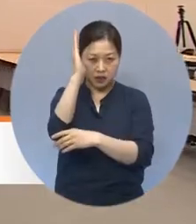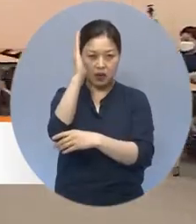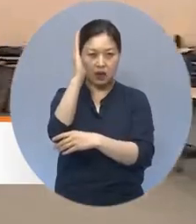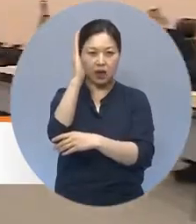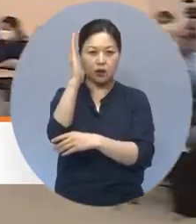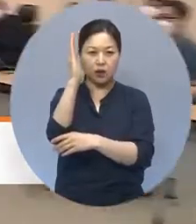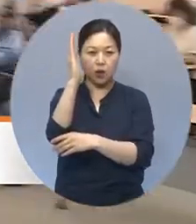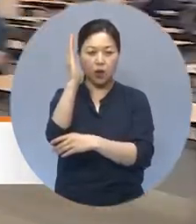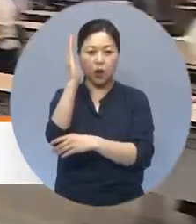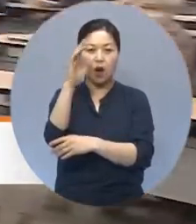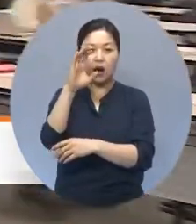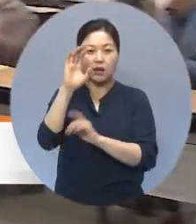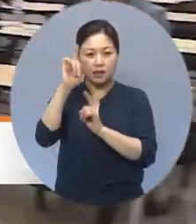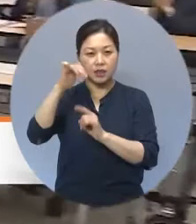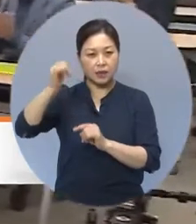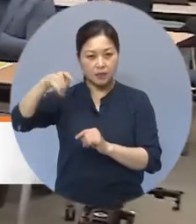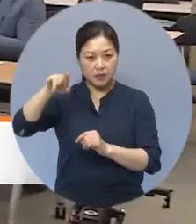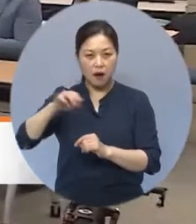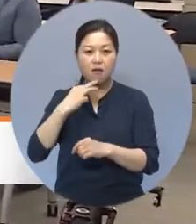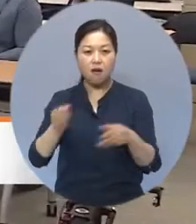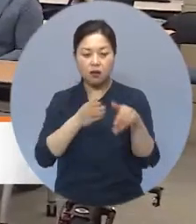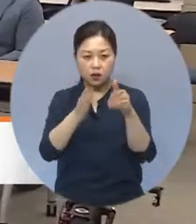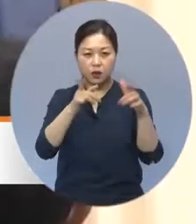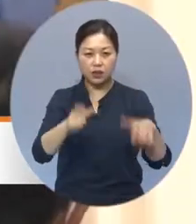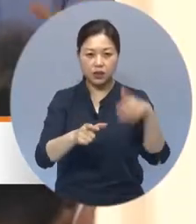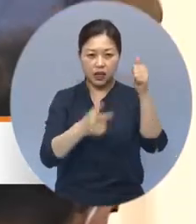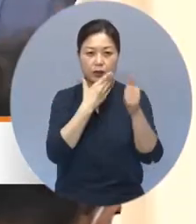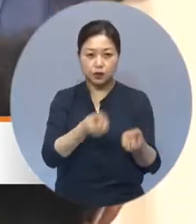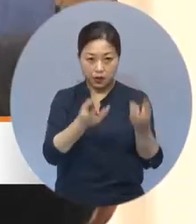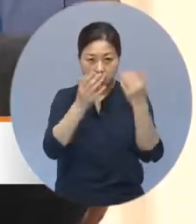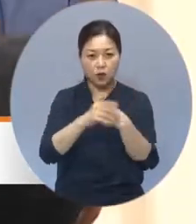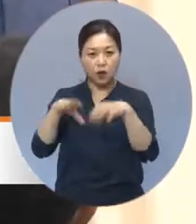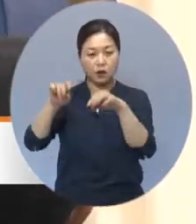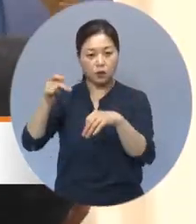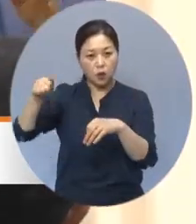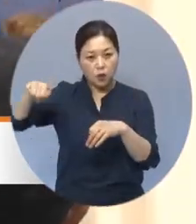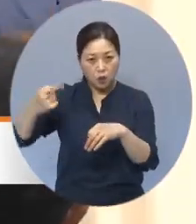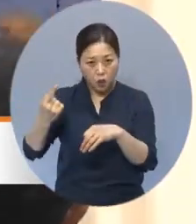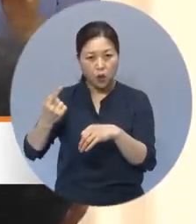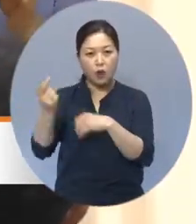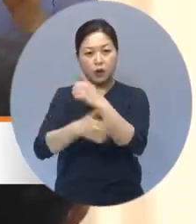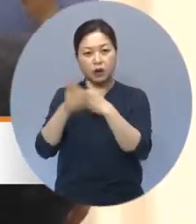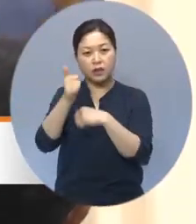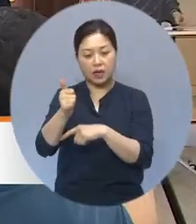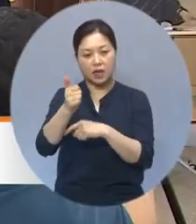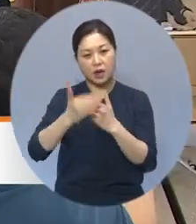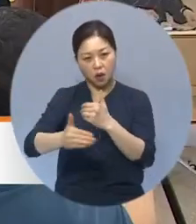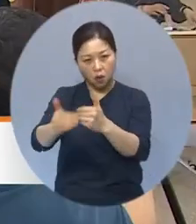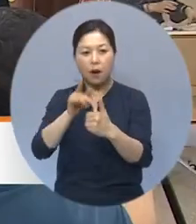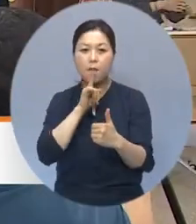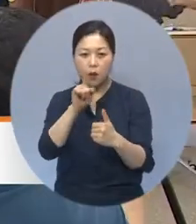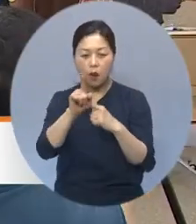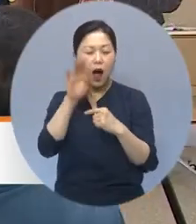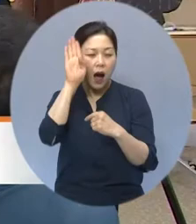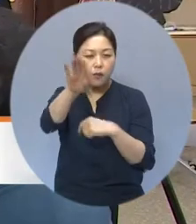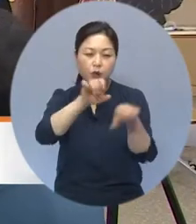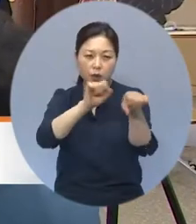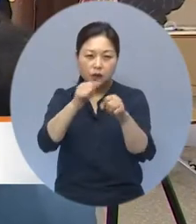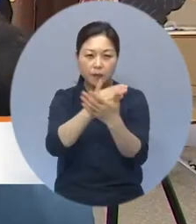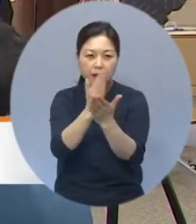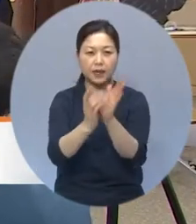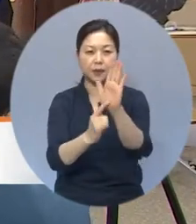경기도지사의 축하 메시지와 김동우 위원장의 경과 보고와 함께 향후 활동 방향을 소개했습니다.